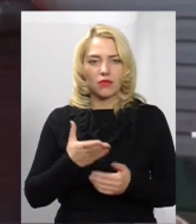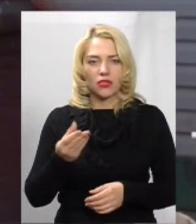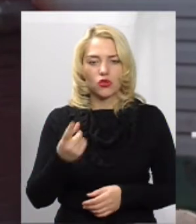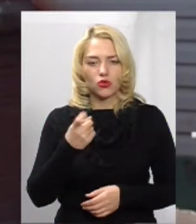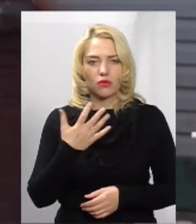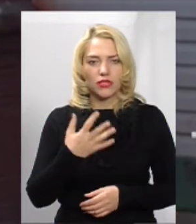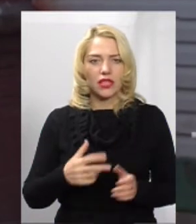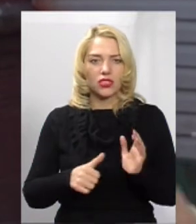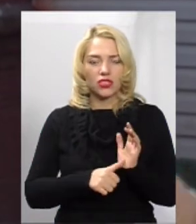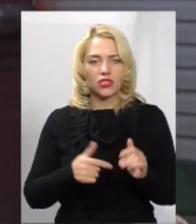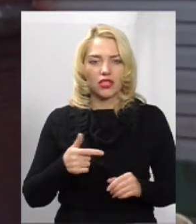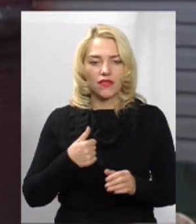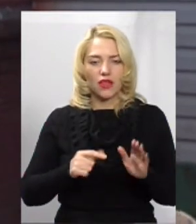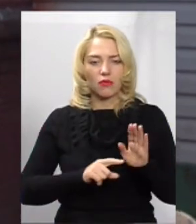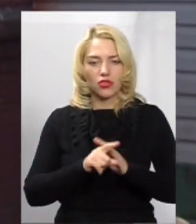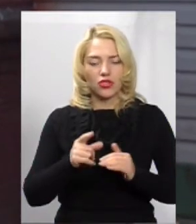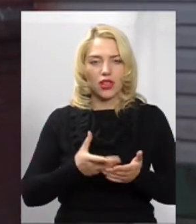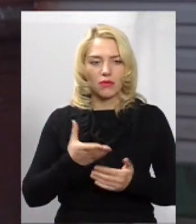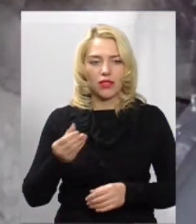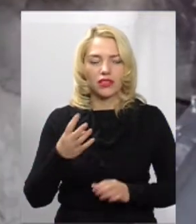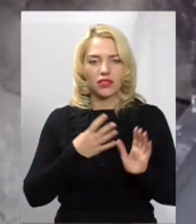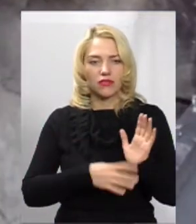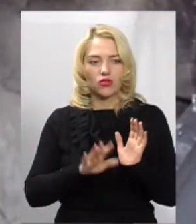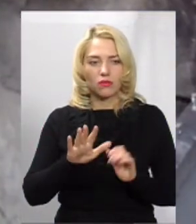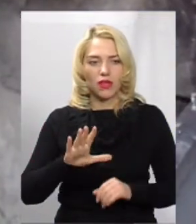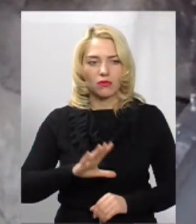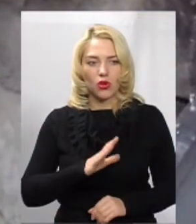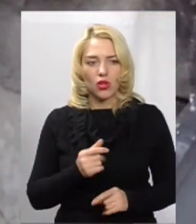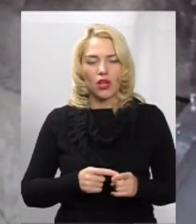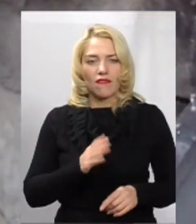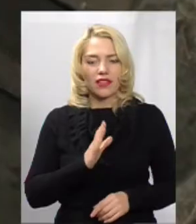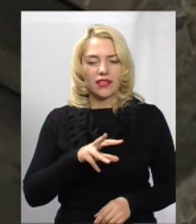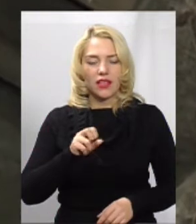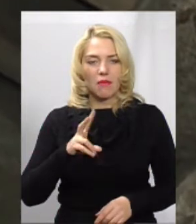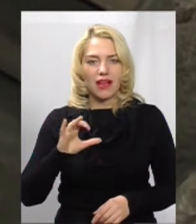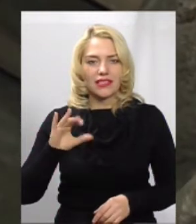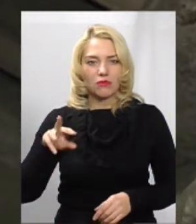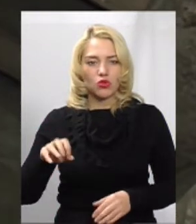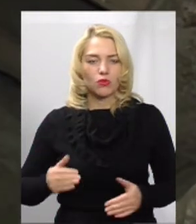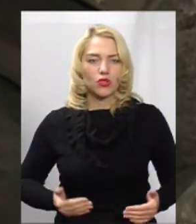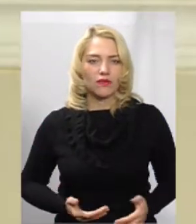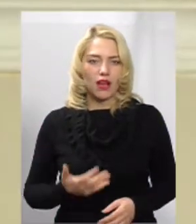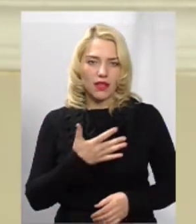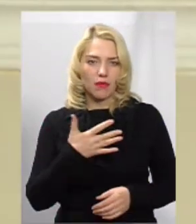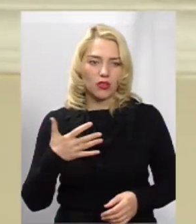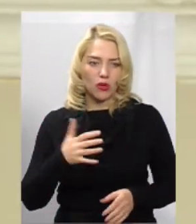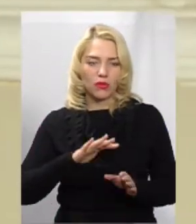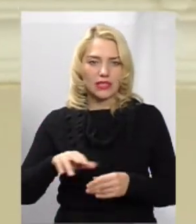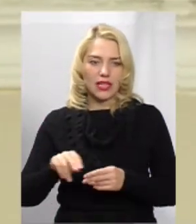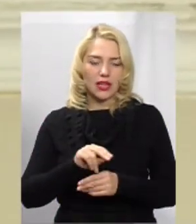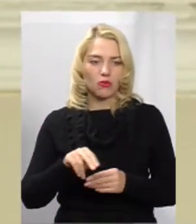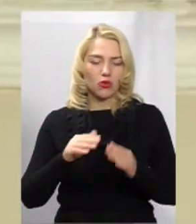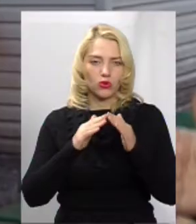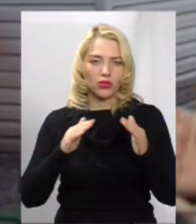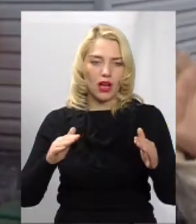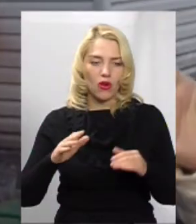починала я платити, було 95. Валентина Максимчук проживає на п'ятому поверсі. Каже, після ремонту даху в квартирі стало